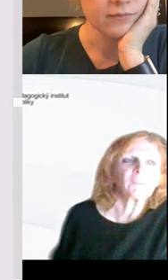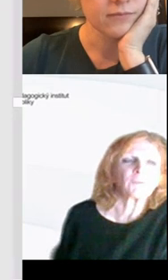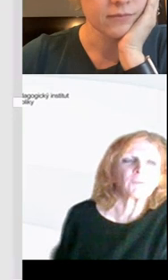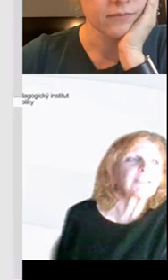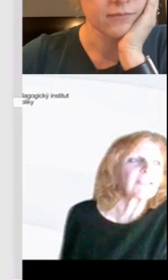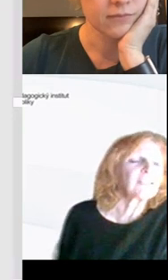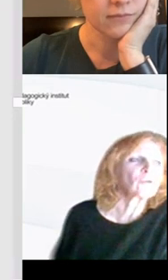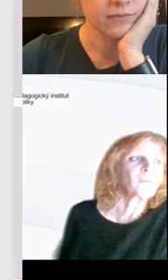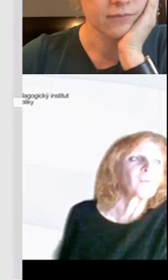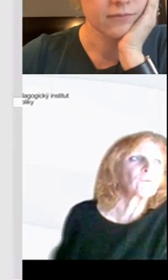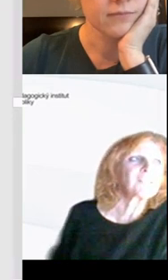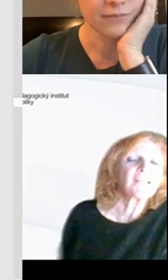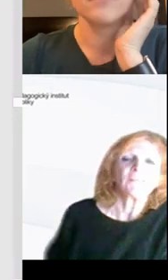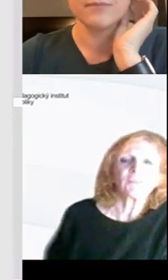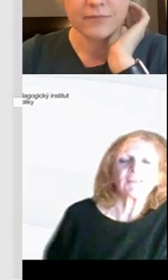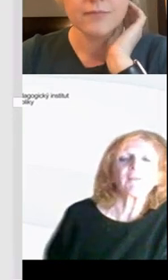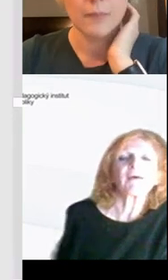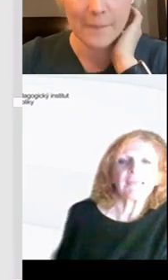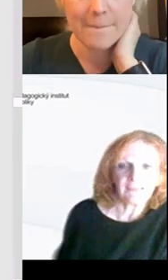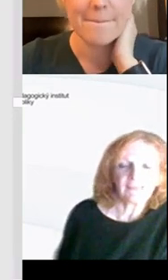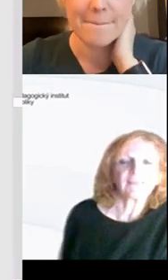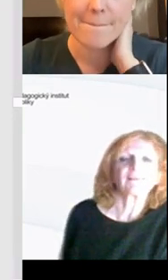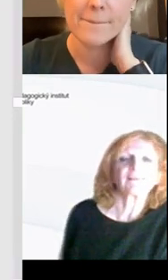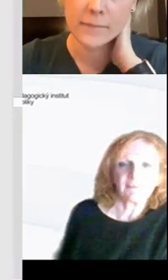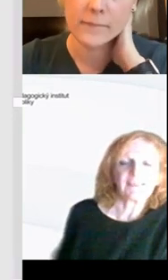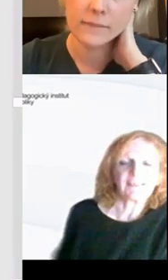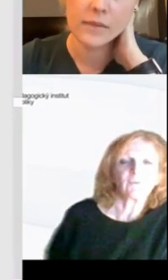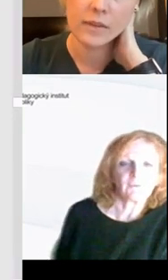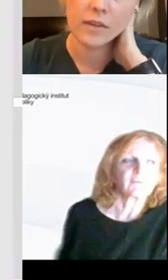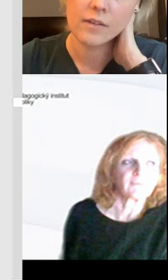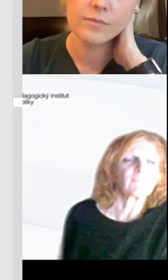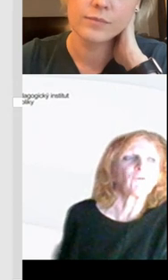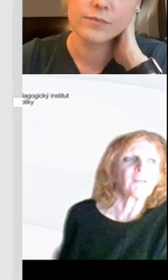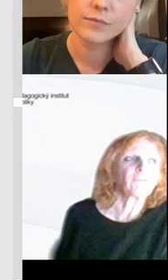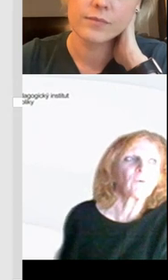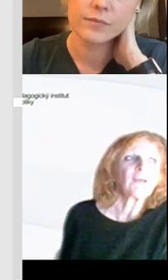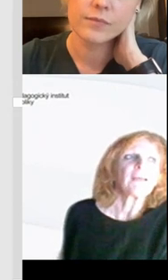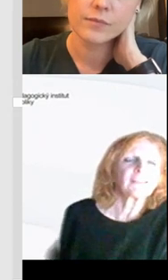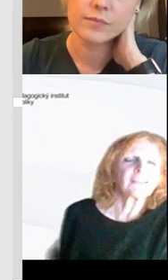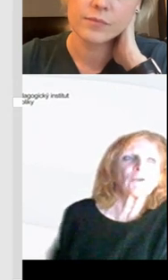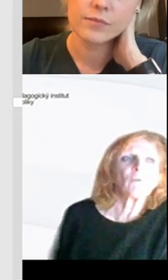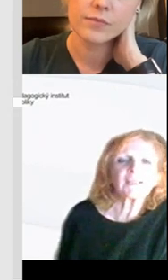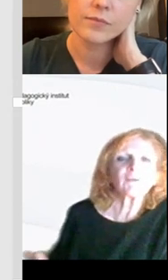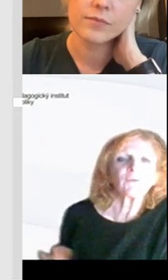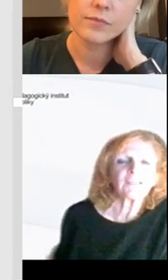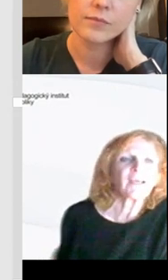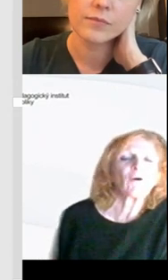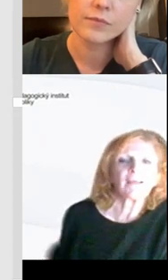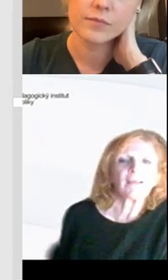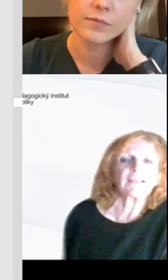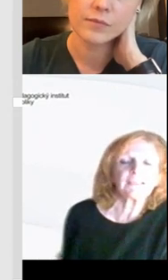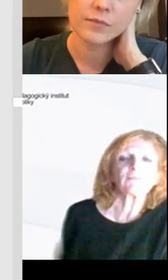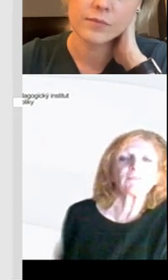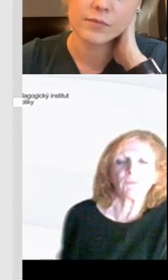ve školním týmu. Sice je tady trošku matoucí, že tady máme jako infografiku něčeho malininko